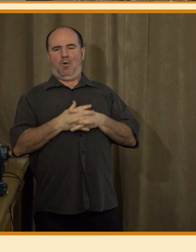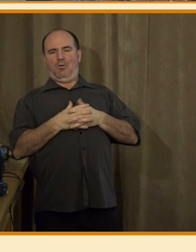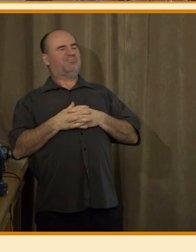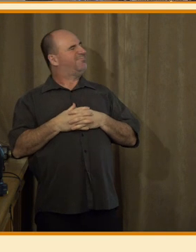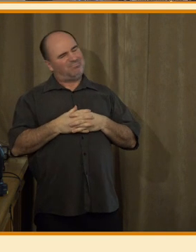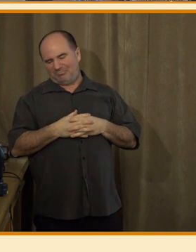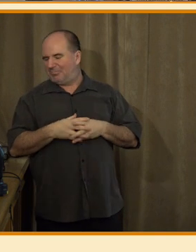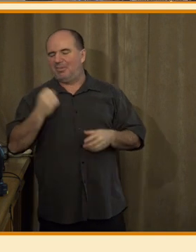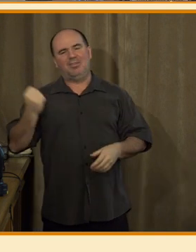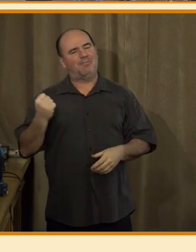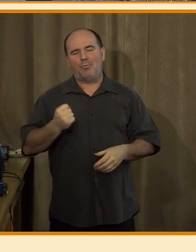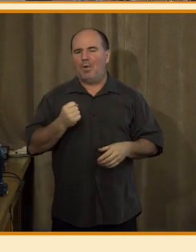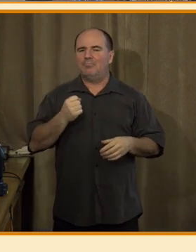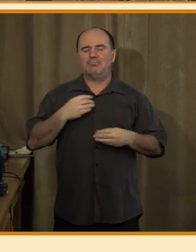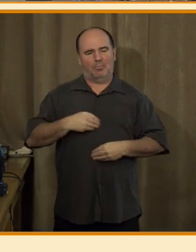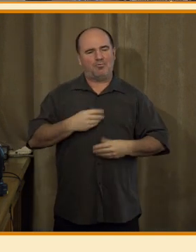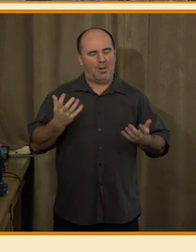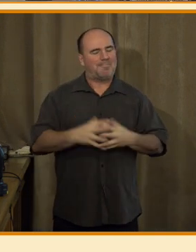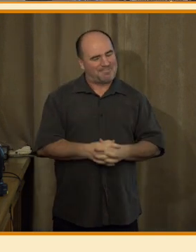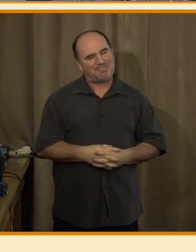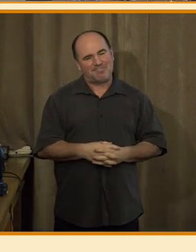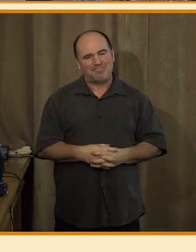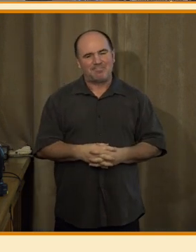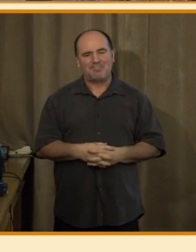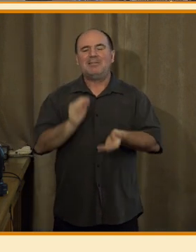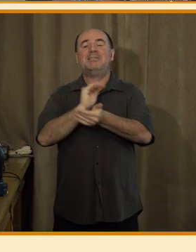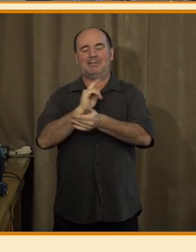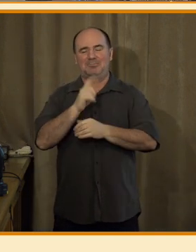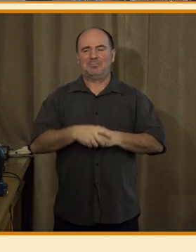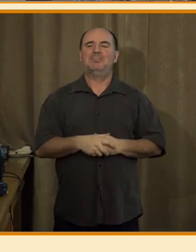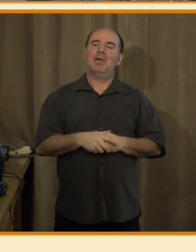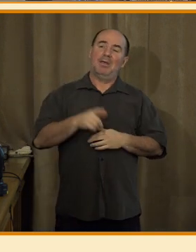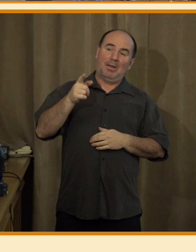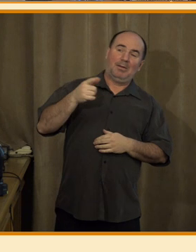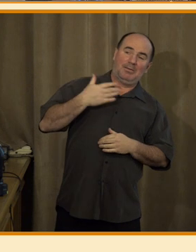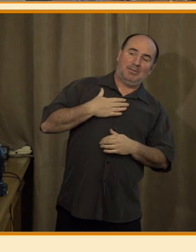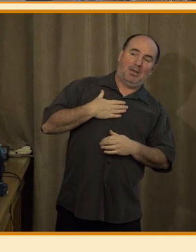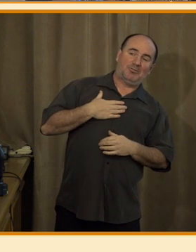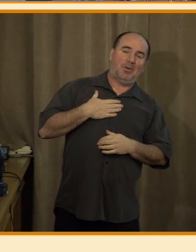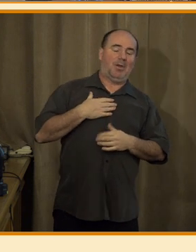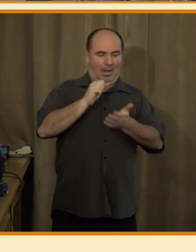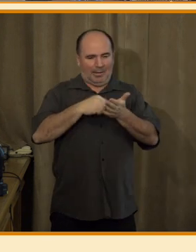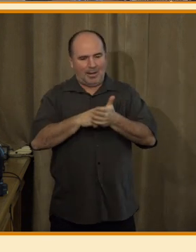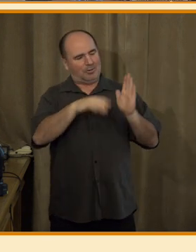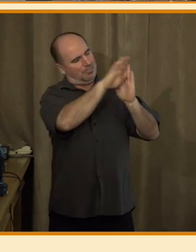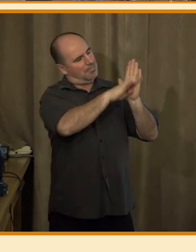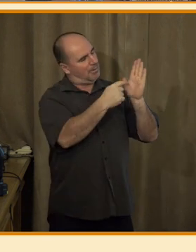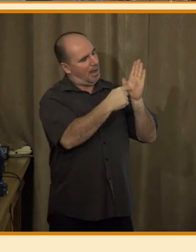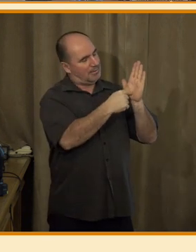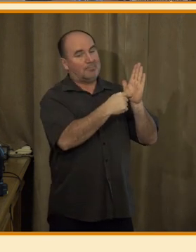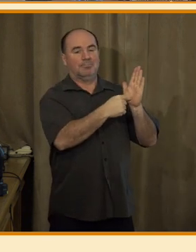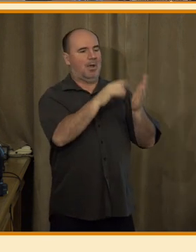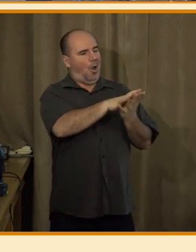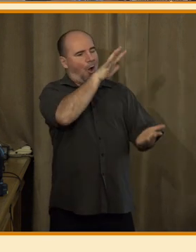Tady můžete vidět v kostce výběr z těch našich redakčních zásad. Zodpovědnost za obsah má vždy